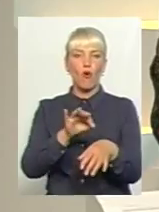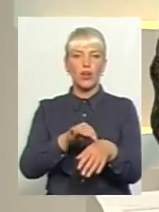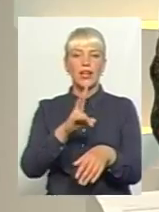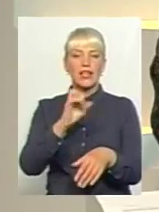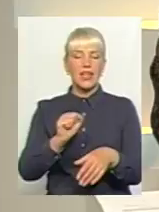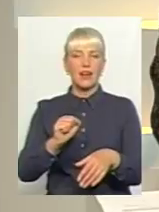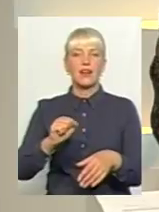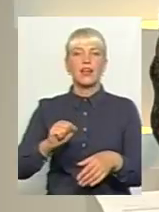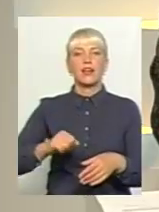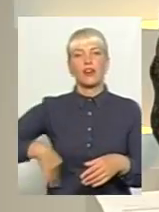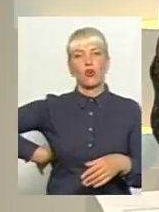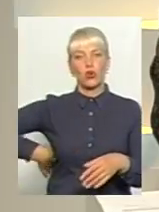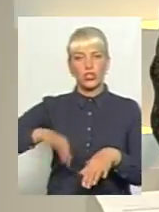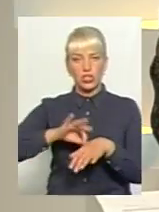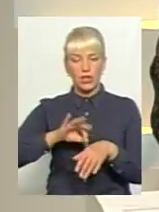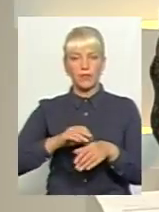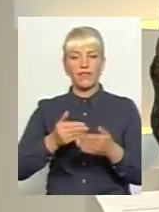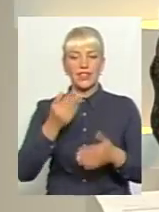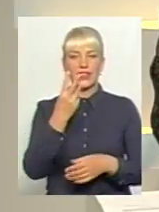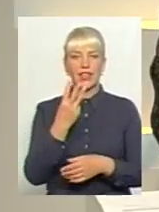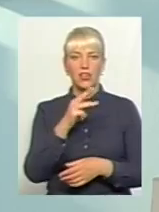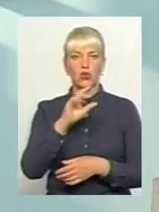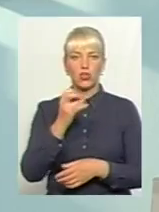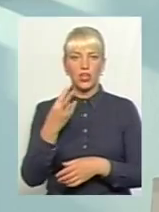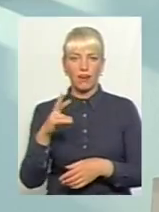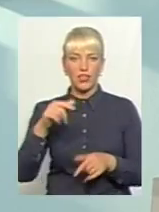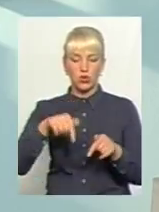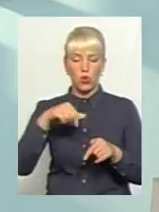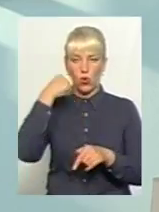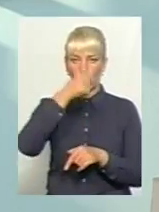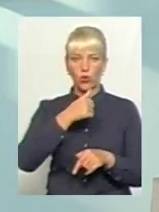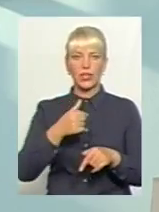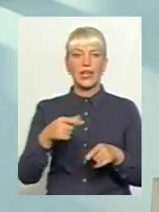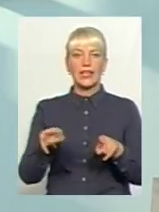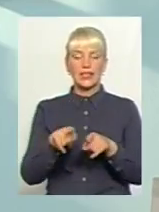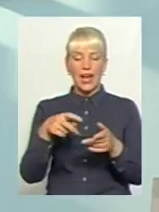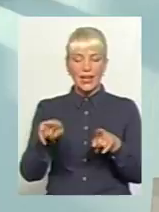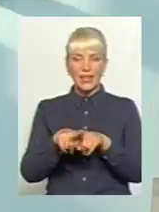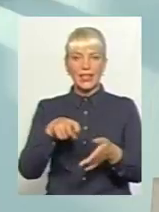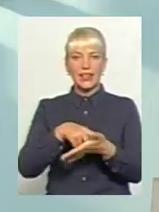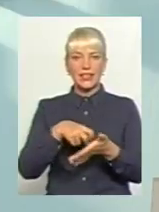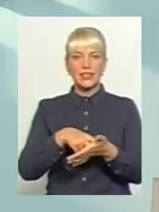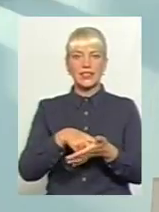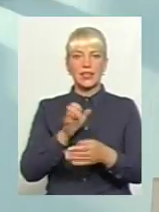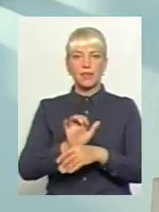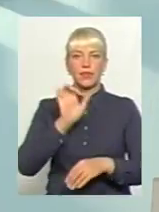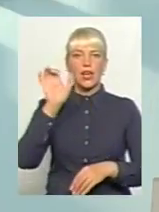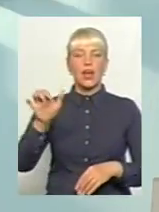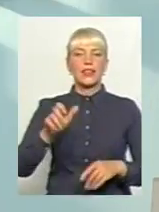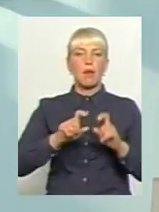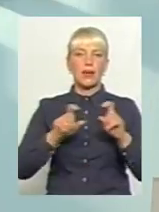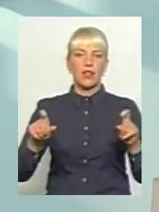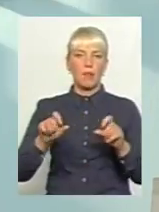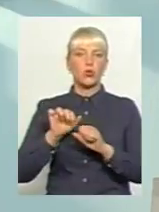недостатністю. Знову, ще від 3 червня цього року такий овець пішов в Департамент